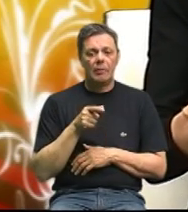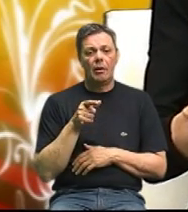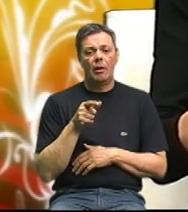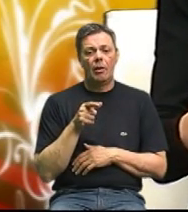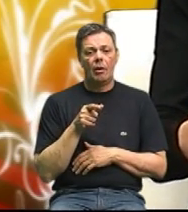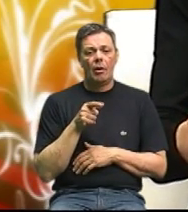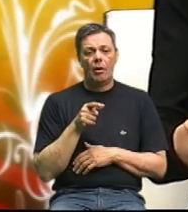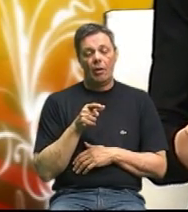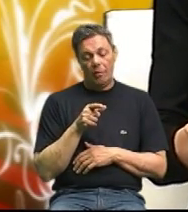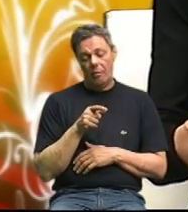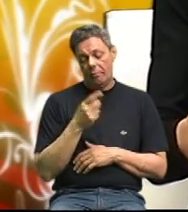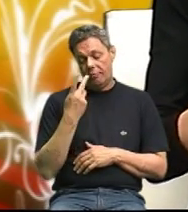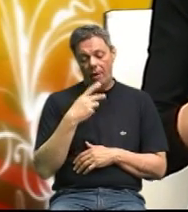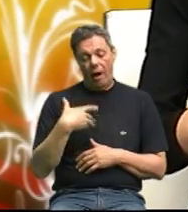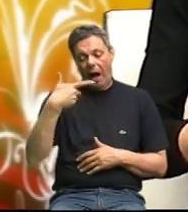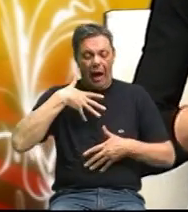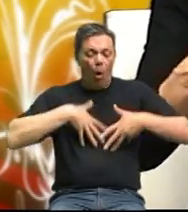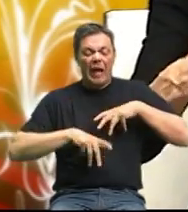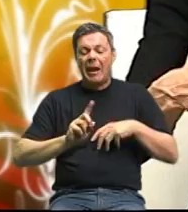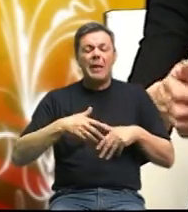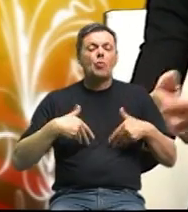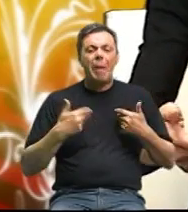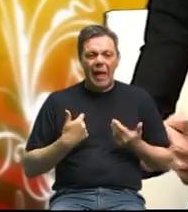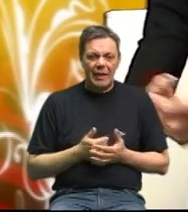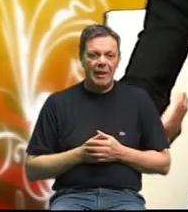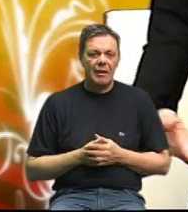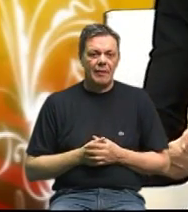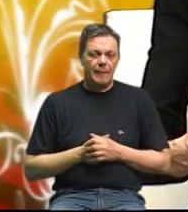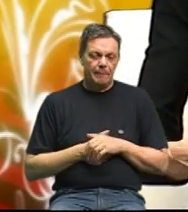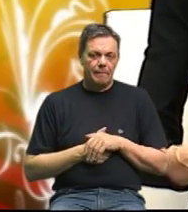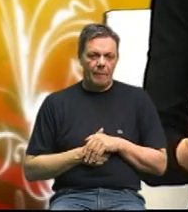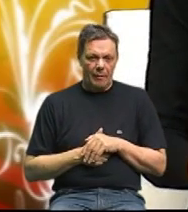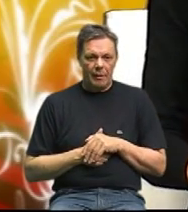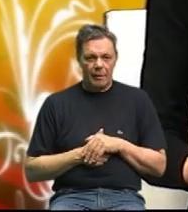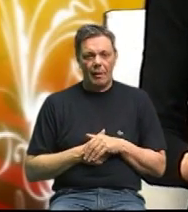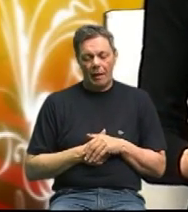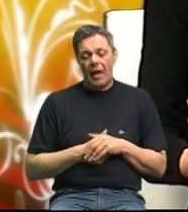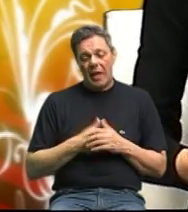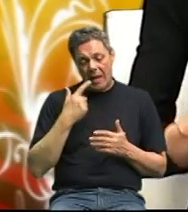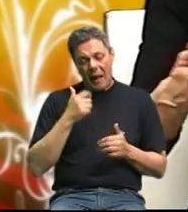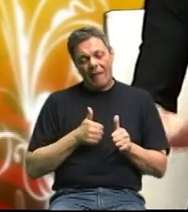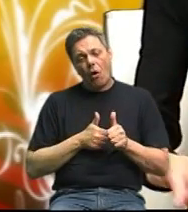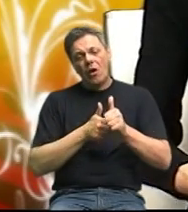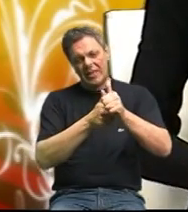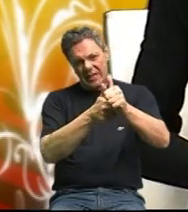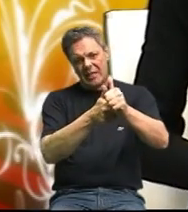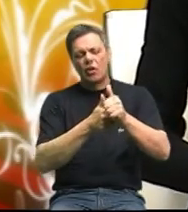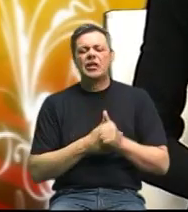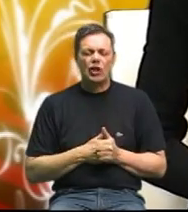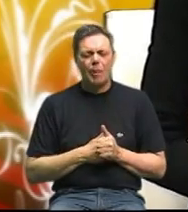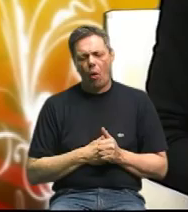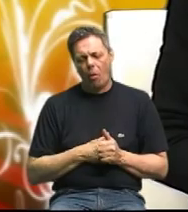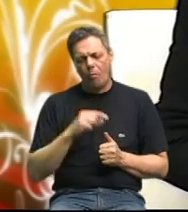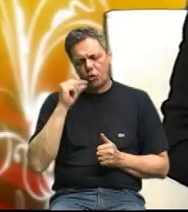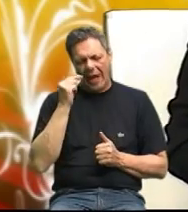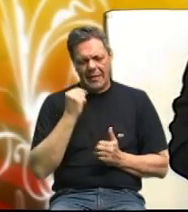už nije tako mlade organi i brzo, brzo doganjama je muškarce sa bolestima. Dosiže.